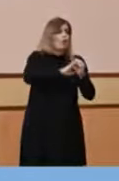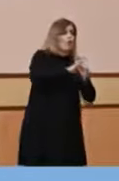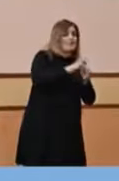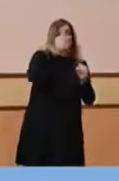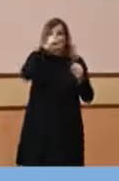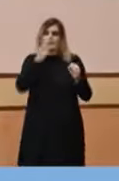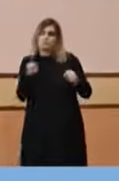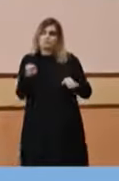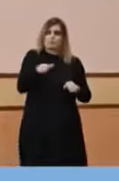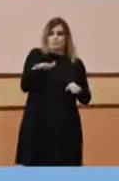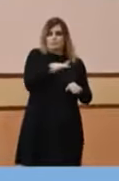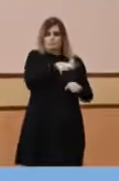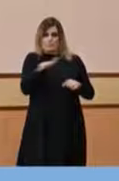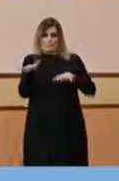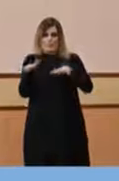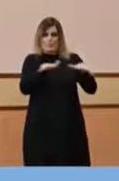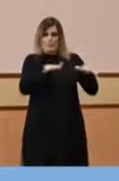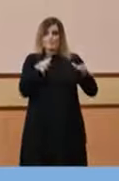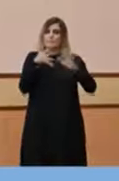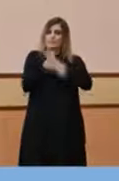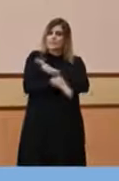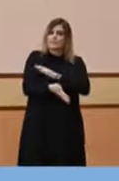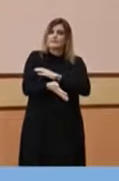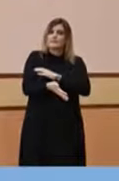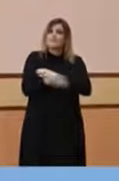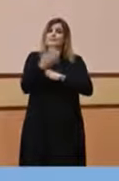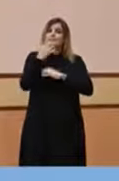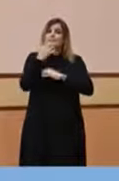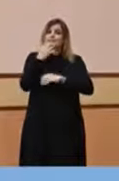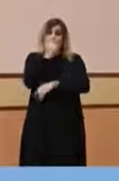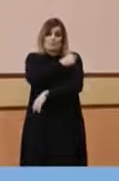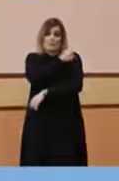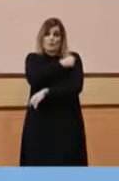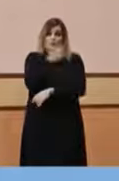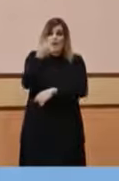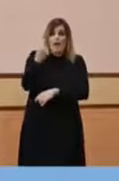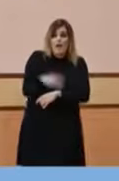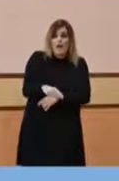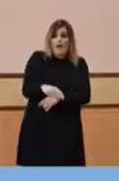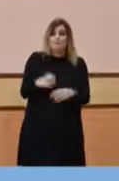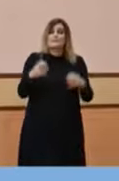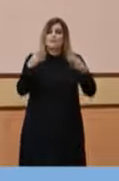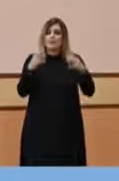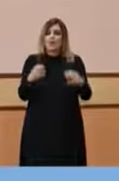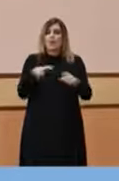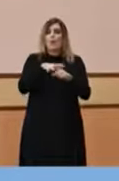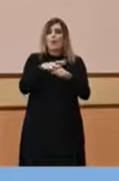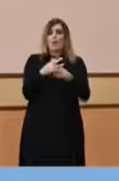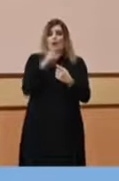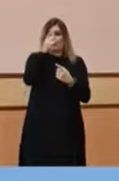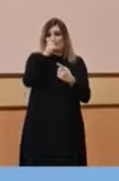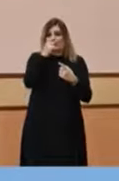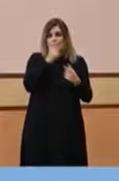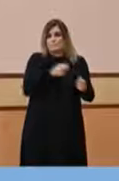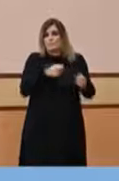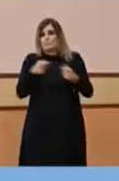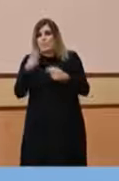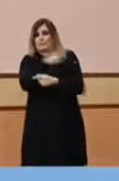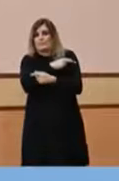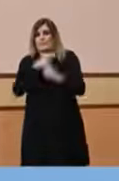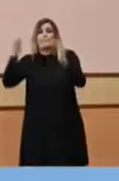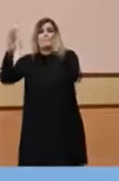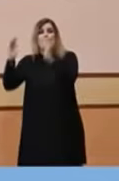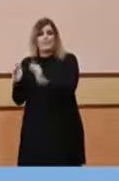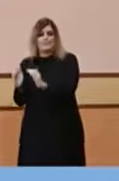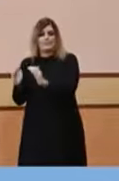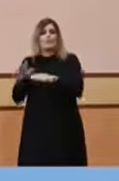casos, evitarem que vinguin al centre de salut i que tinguem que descartar en ells també la Covid. L